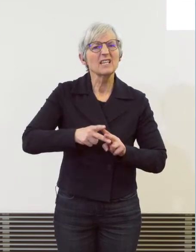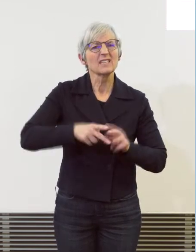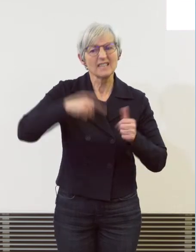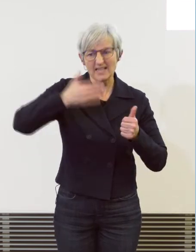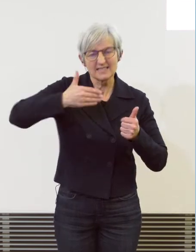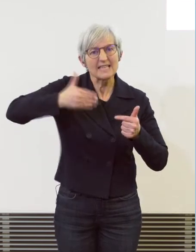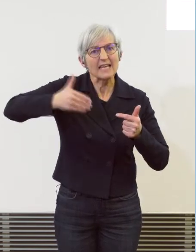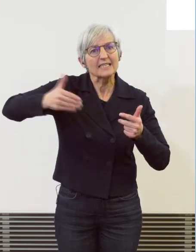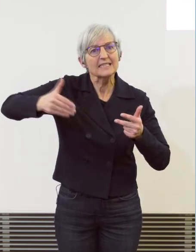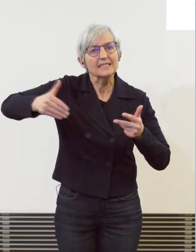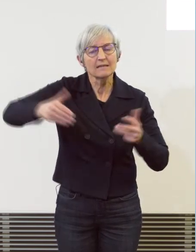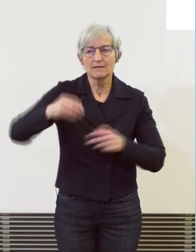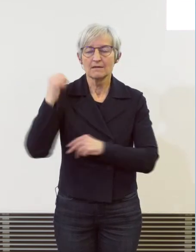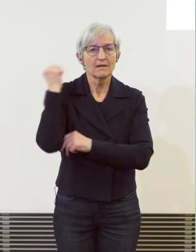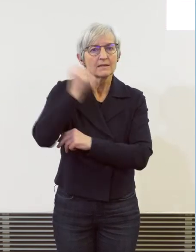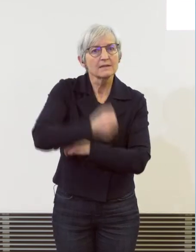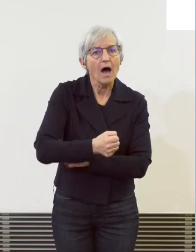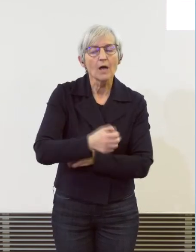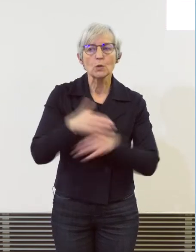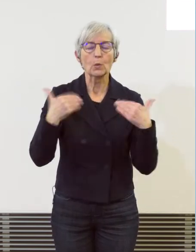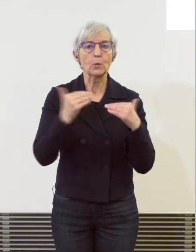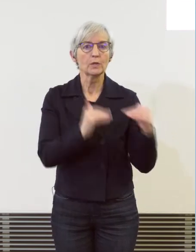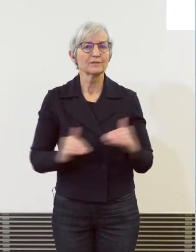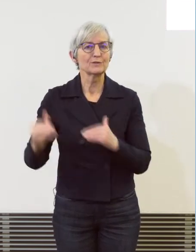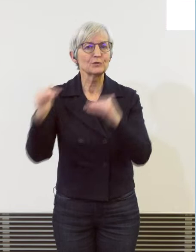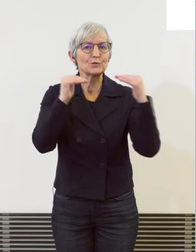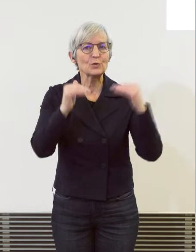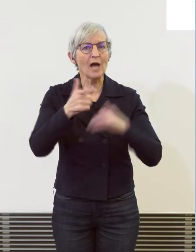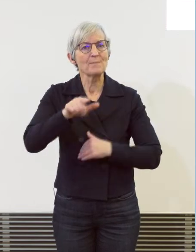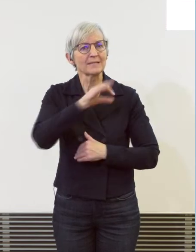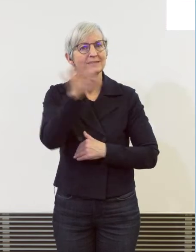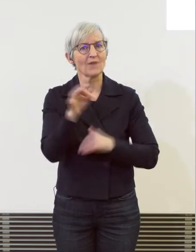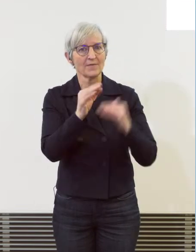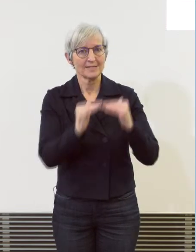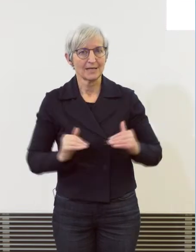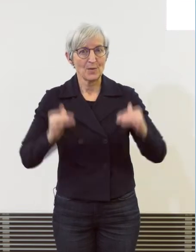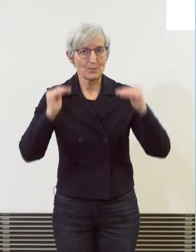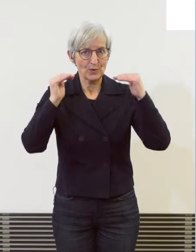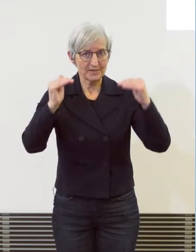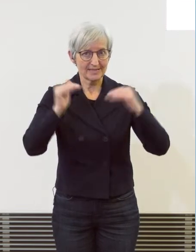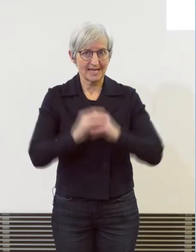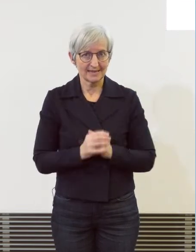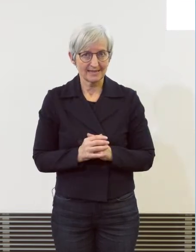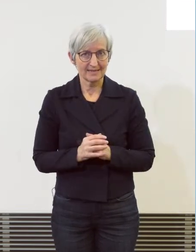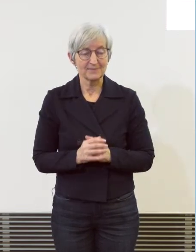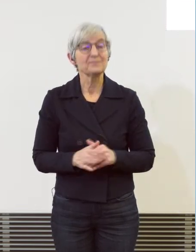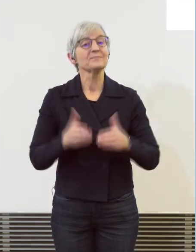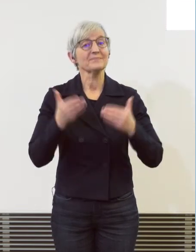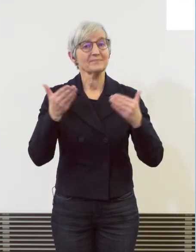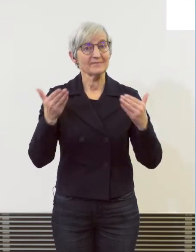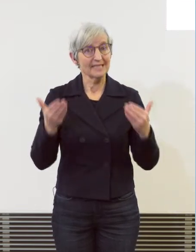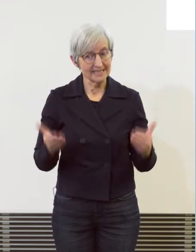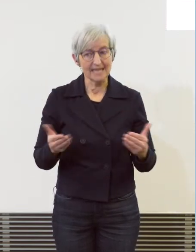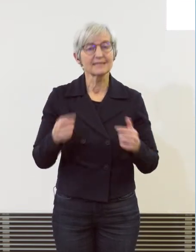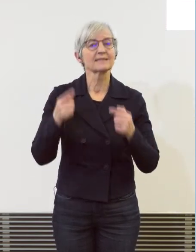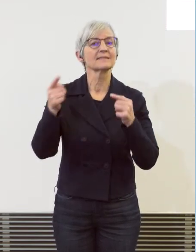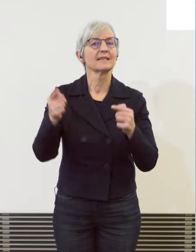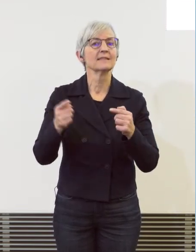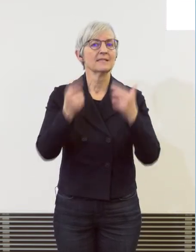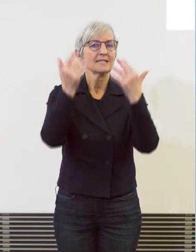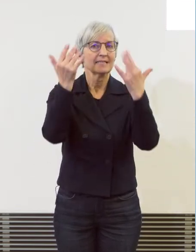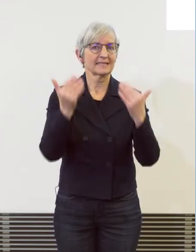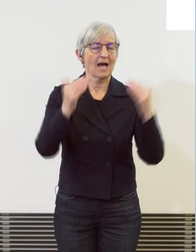Zunahme von 20% müssen verzeichnen. Und dort sind jetzt natürlich auch die entsprechenden Rückgänge,